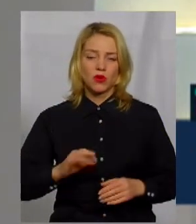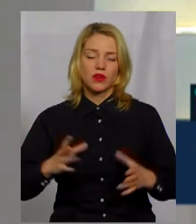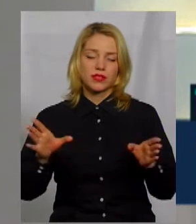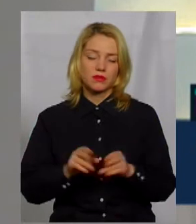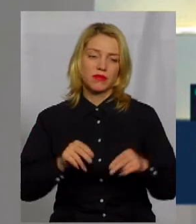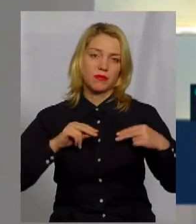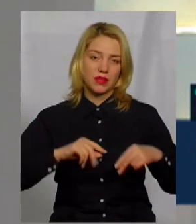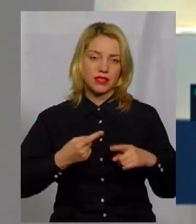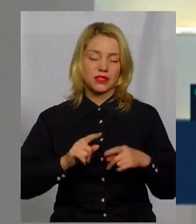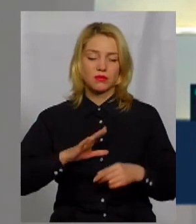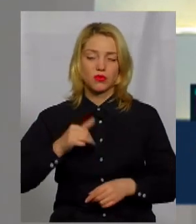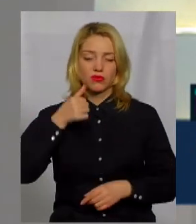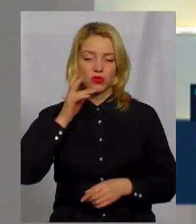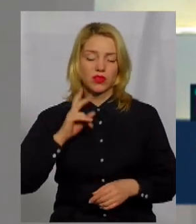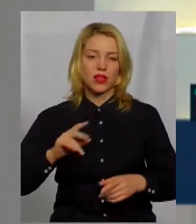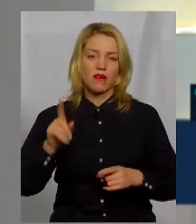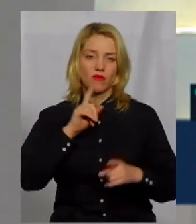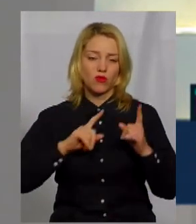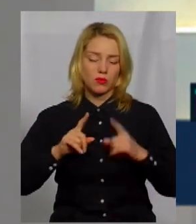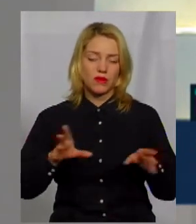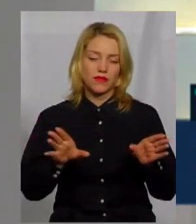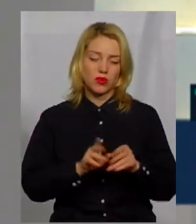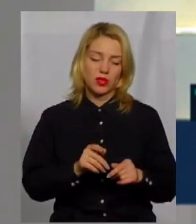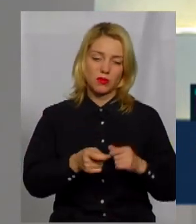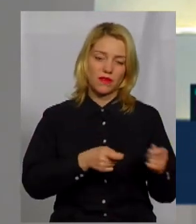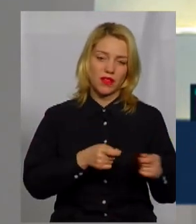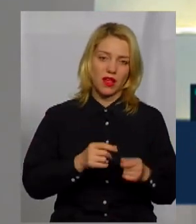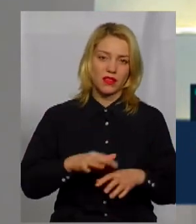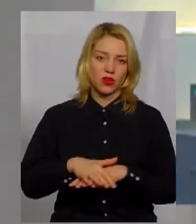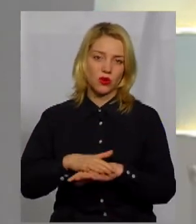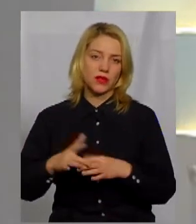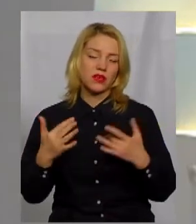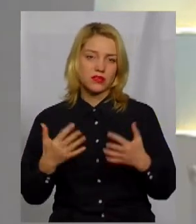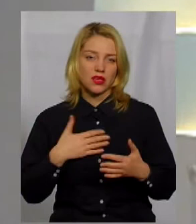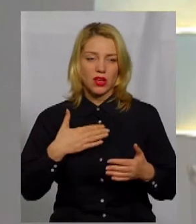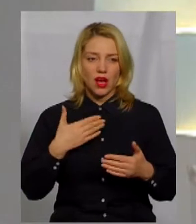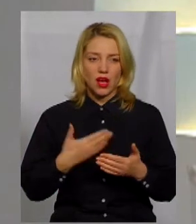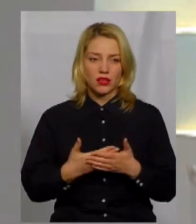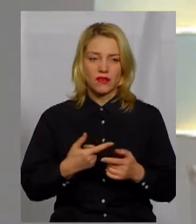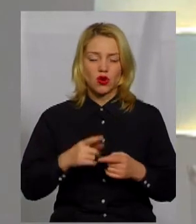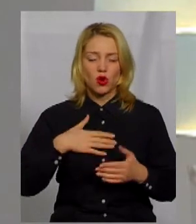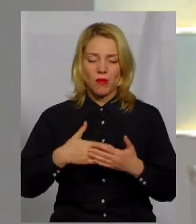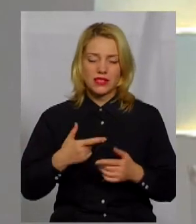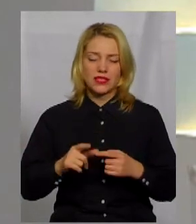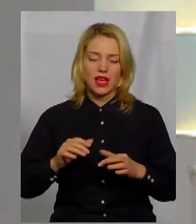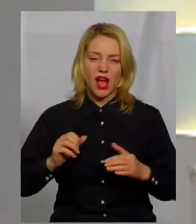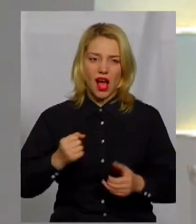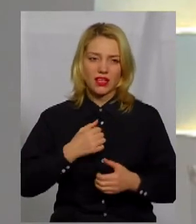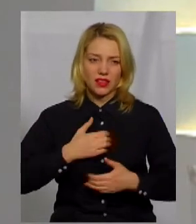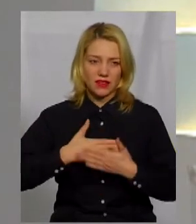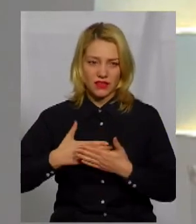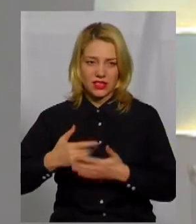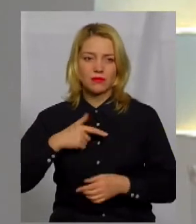Це було учора на форумі взаємодія влади і громадськості. Наскільки ефективний громадський активізм у справі розвитку громадянського